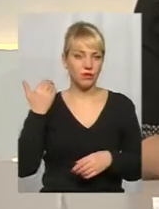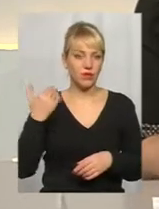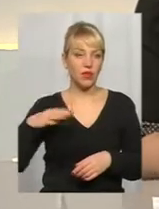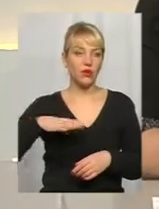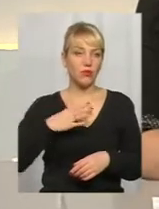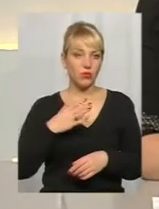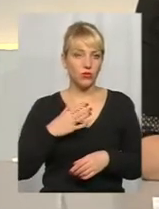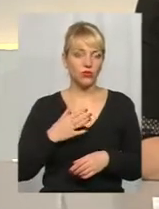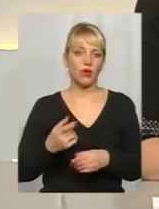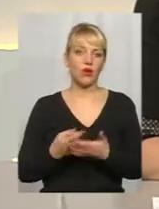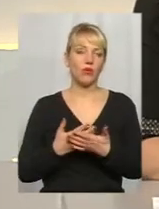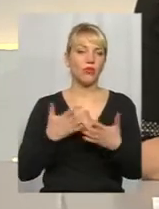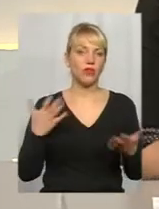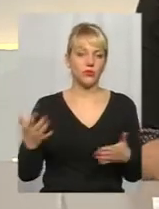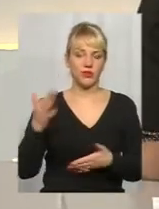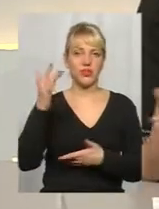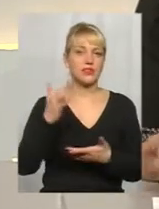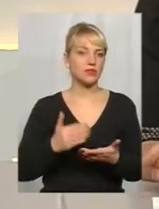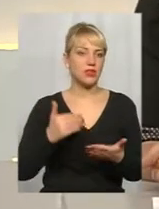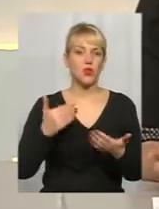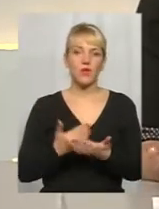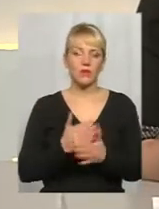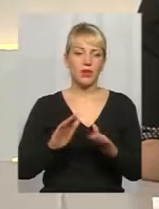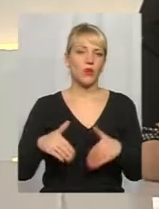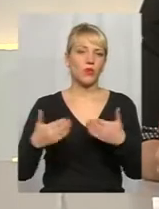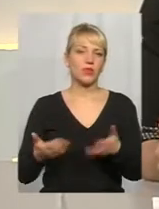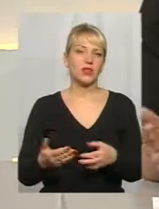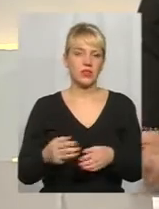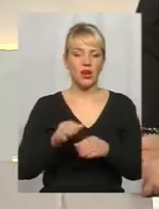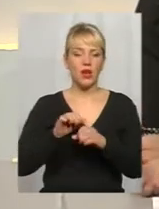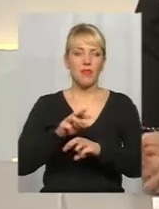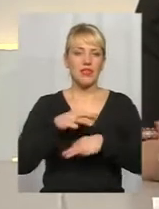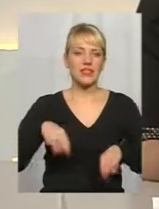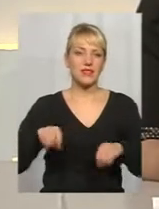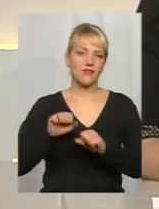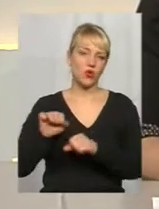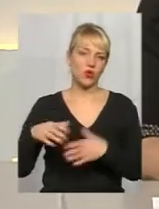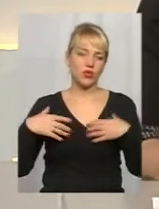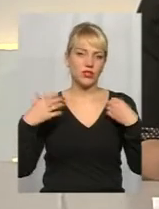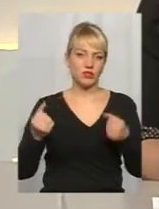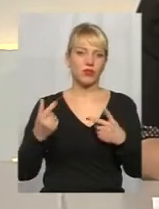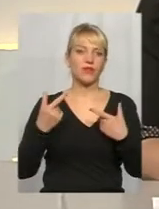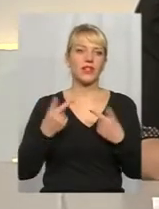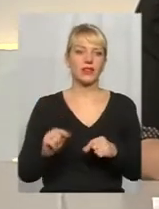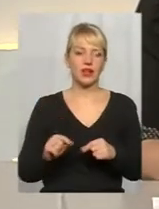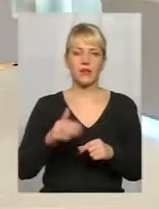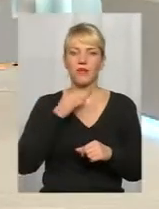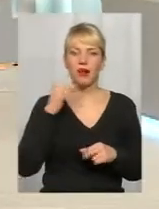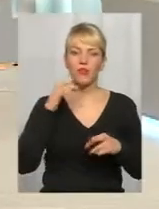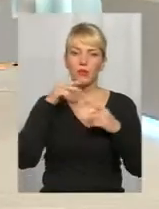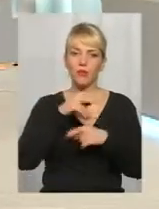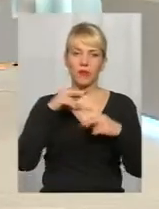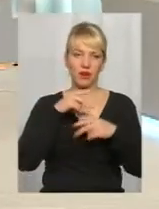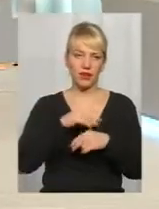нещодавно був оприлюднений список з новими рекомендаціями Міністерства охорони здоров'я, де багато з тих препаратів,